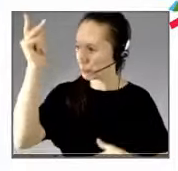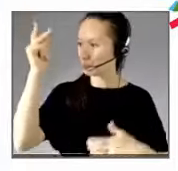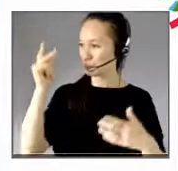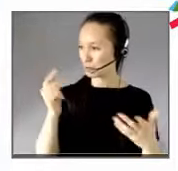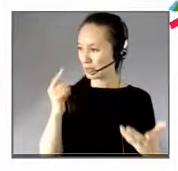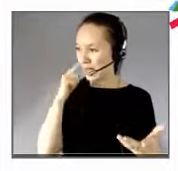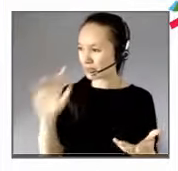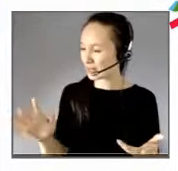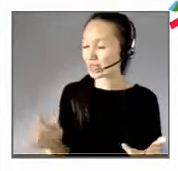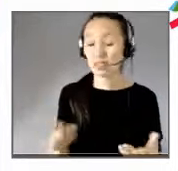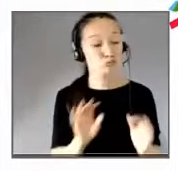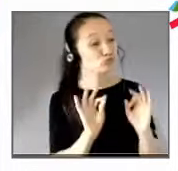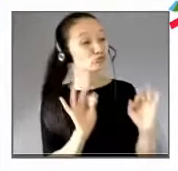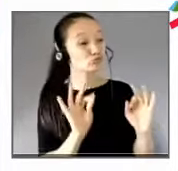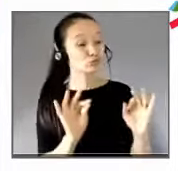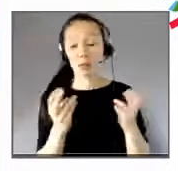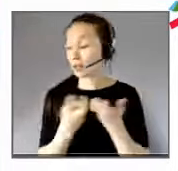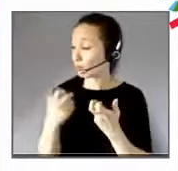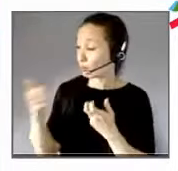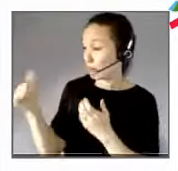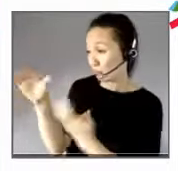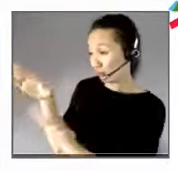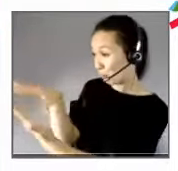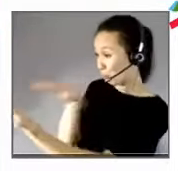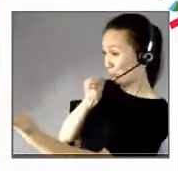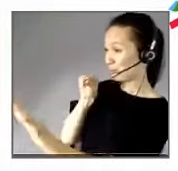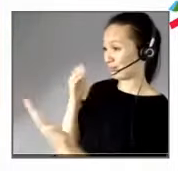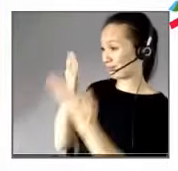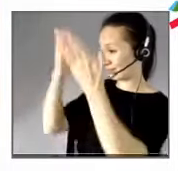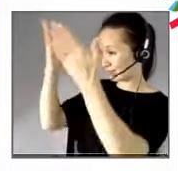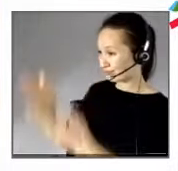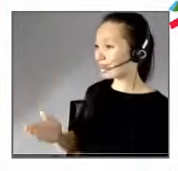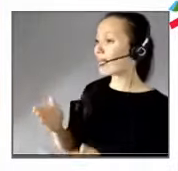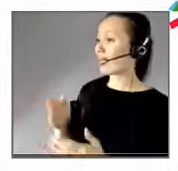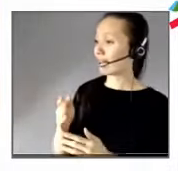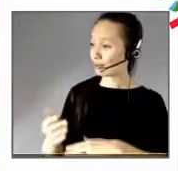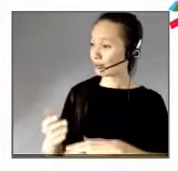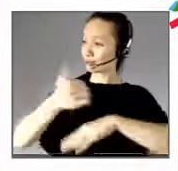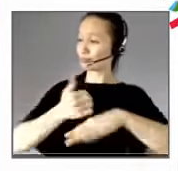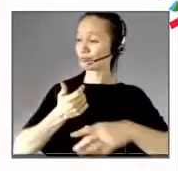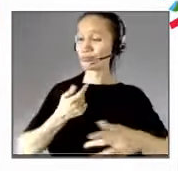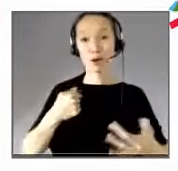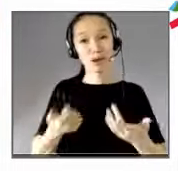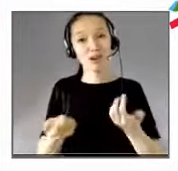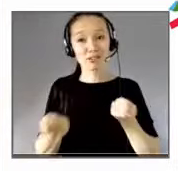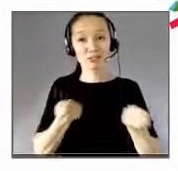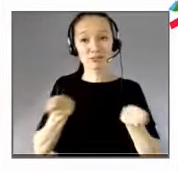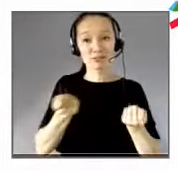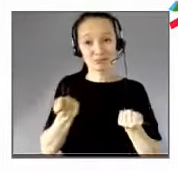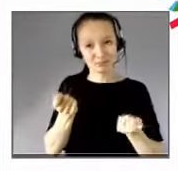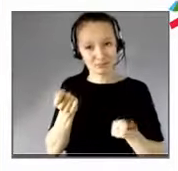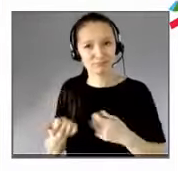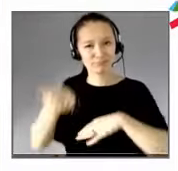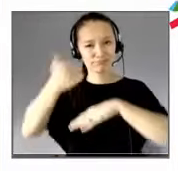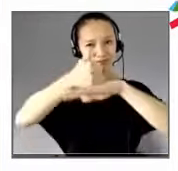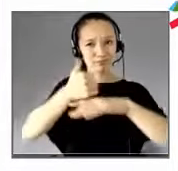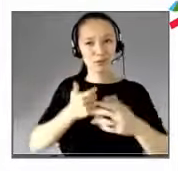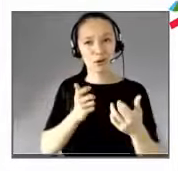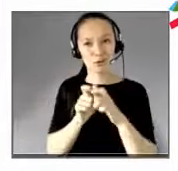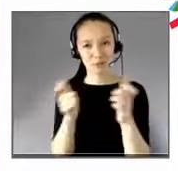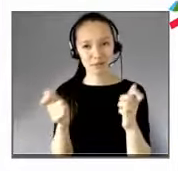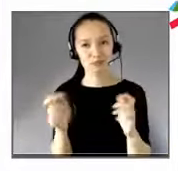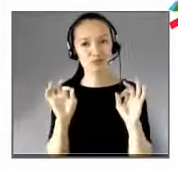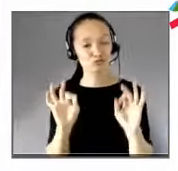que par votre exemplarité, on parle beaucoup de l'exemplarité du dirigeant de'entreprise ? Absolument. Je pense que finalement, l'entreprise est potentiellement un des